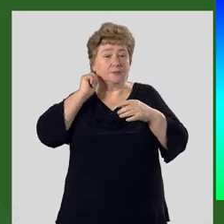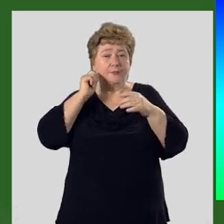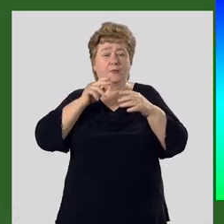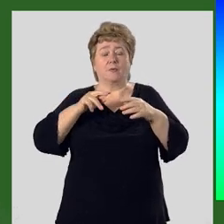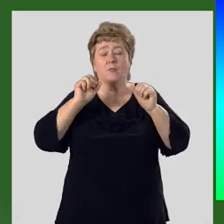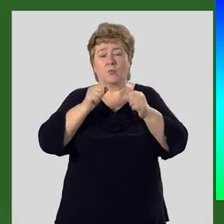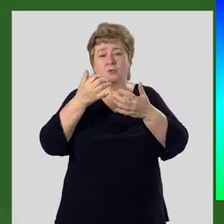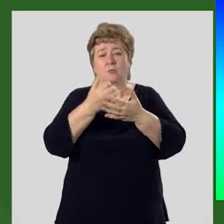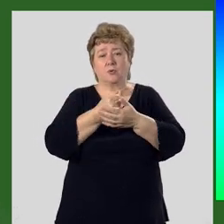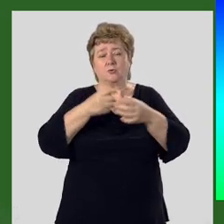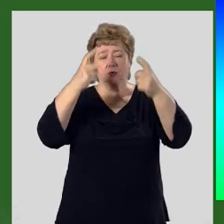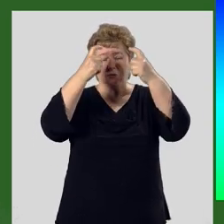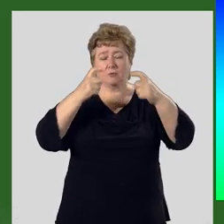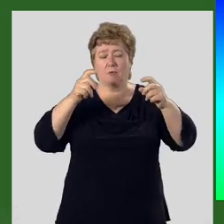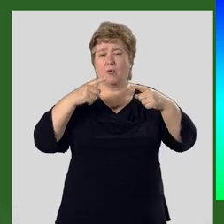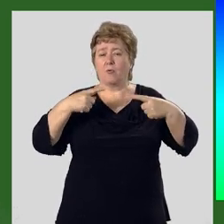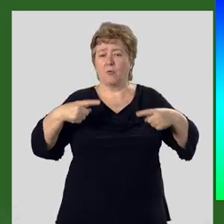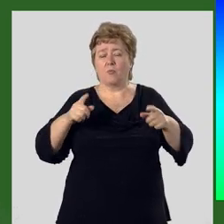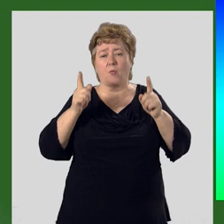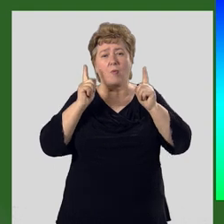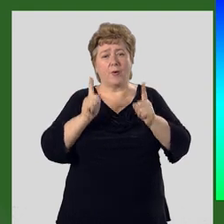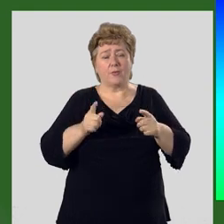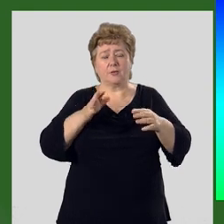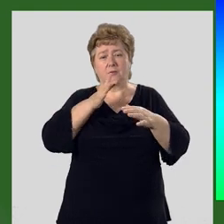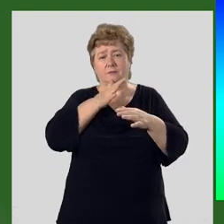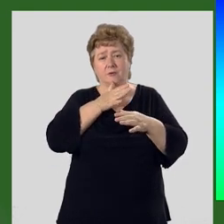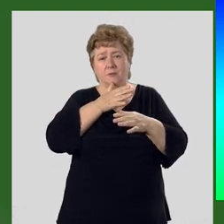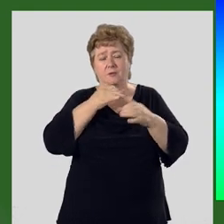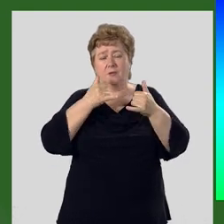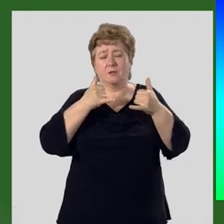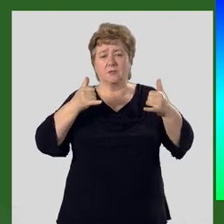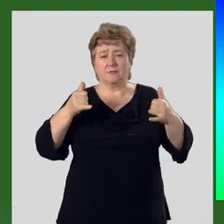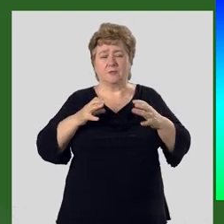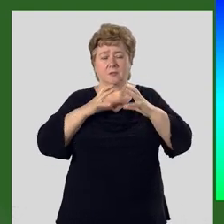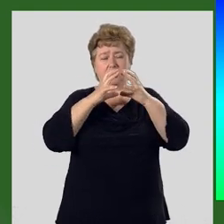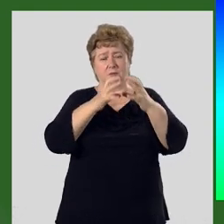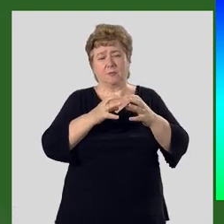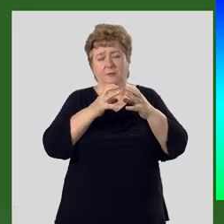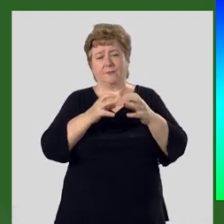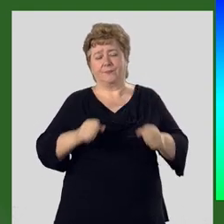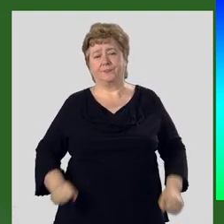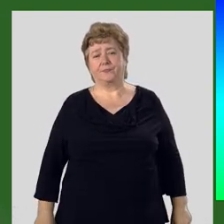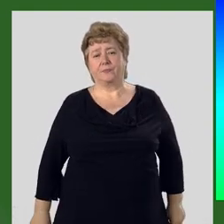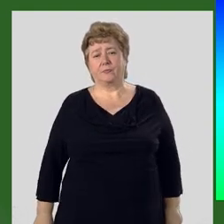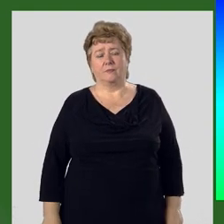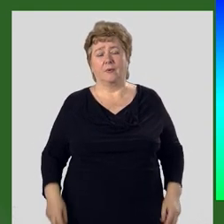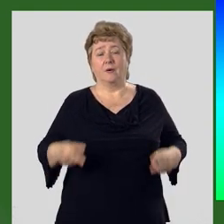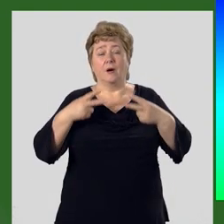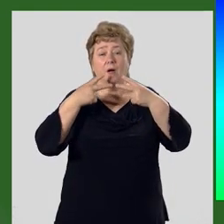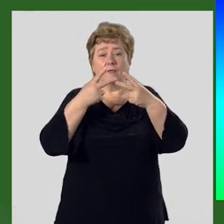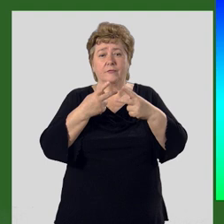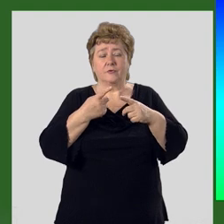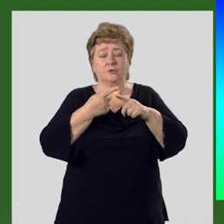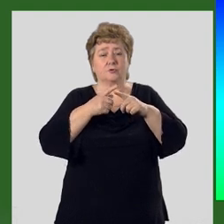получить информацию о любом отрезке времени развития Земли. Я вижу